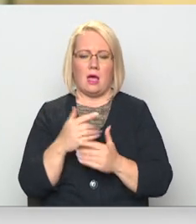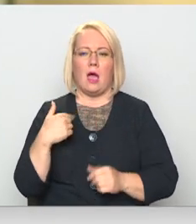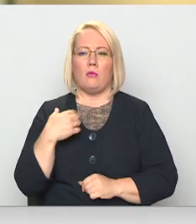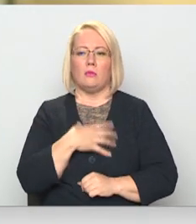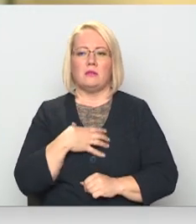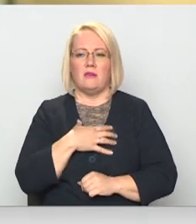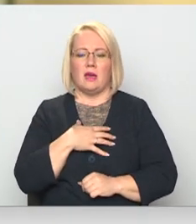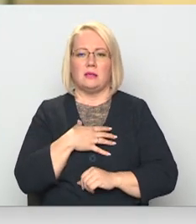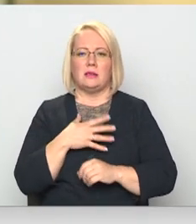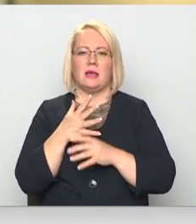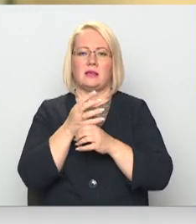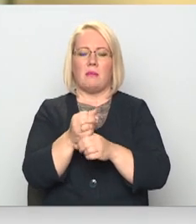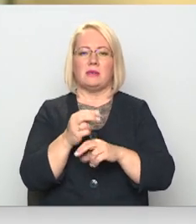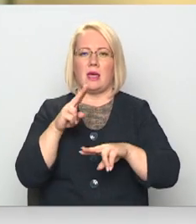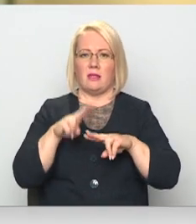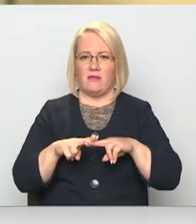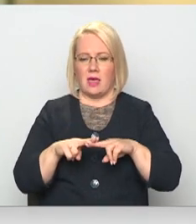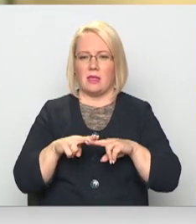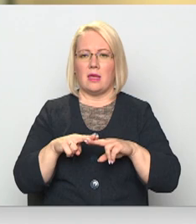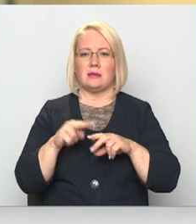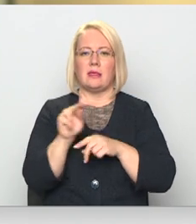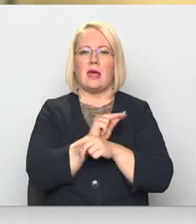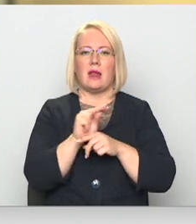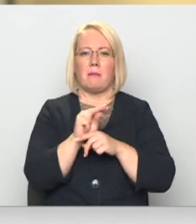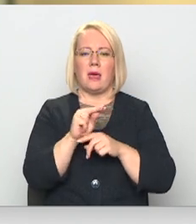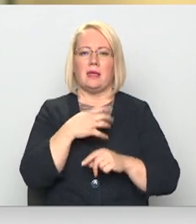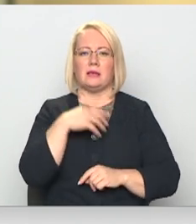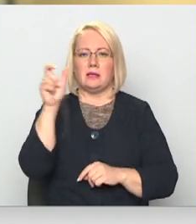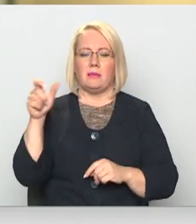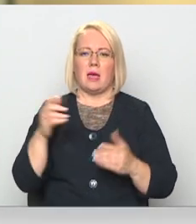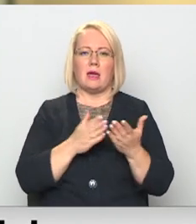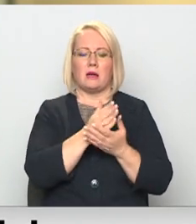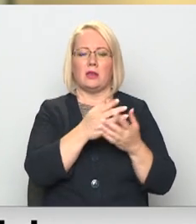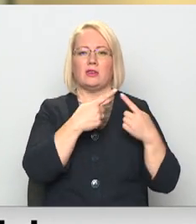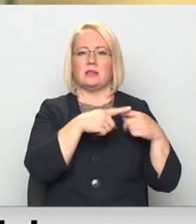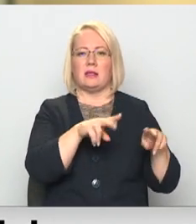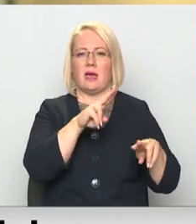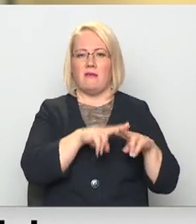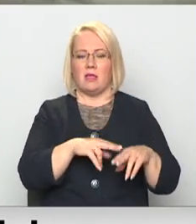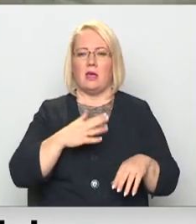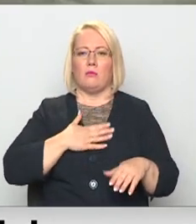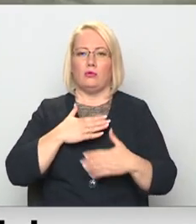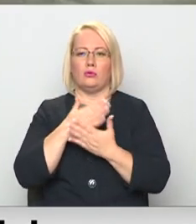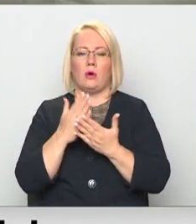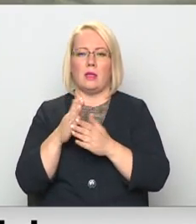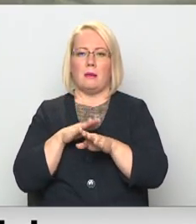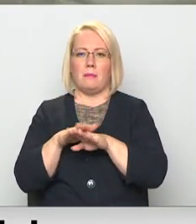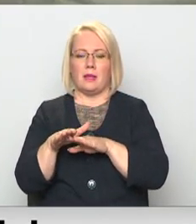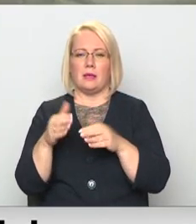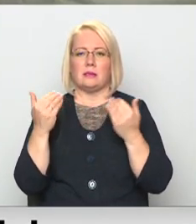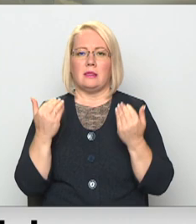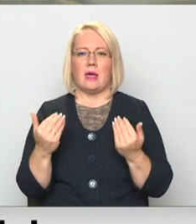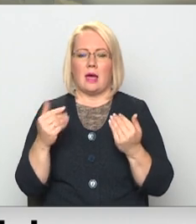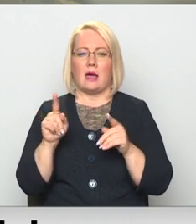terapijas nodeļas gultas, līdz ar to terapētiskajiem pacientiem būs jāvēršās kaut kur citur, mūsu nodeļa būs pilna. Tarps tagad ir uzlikts uz